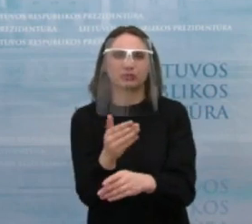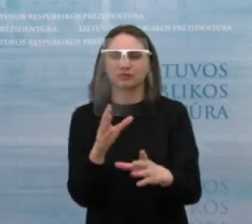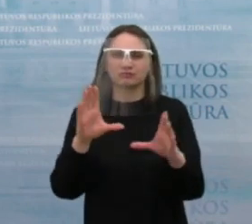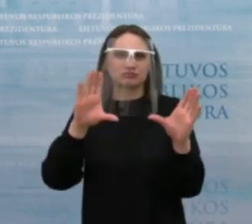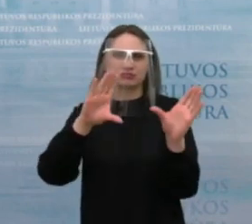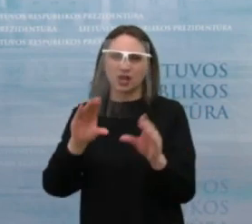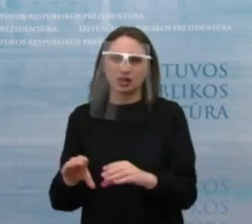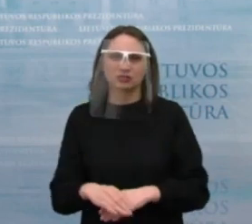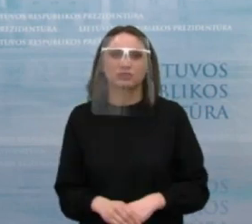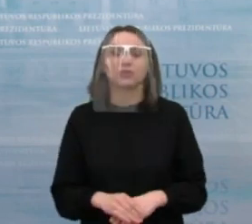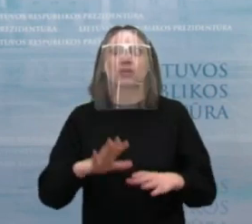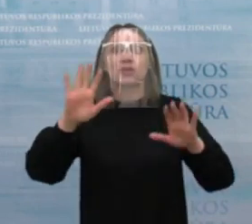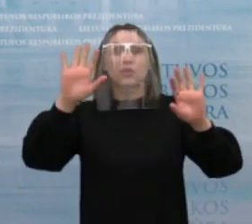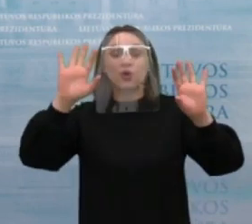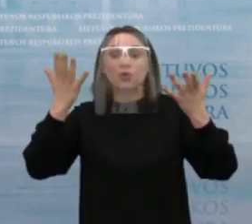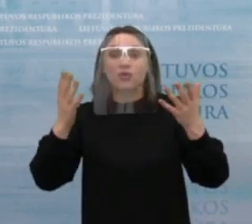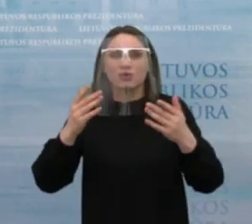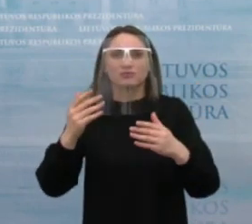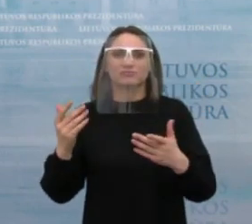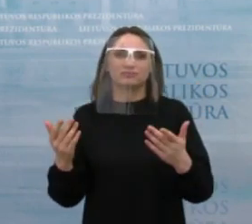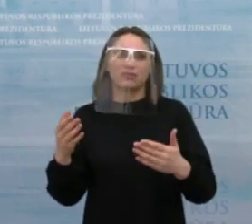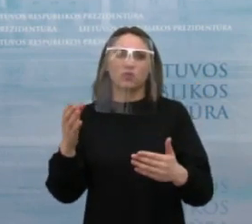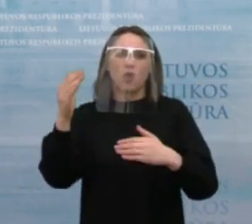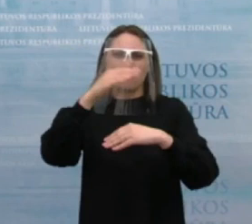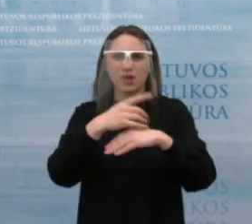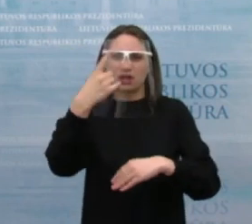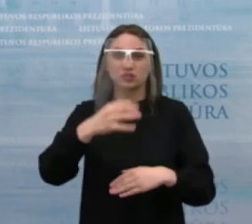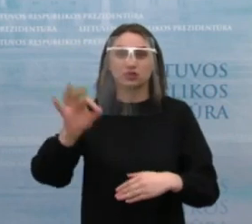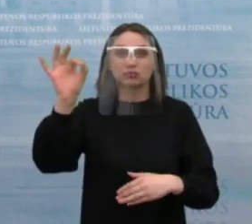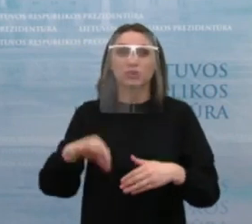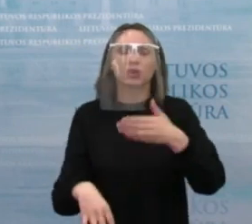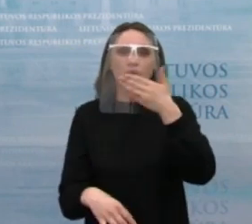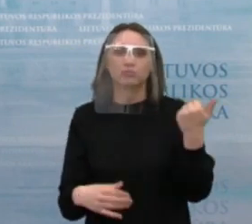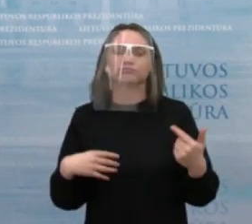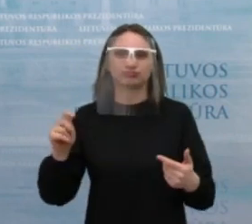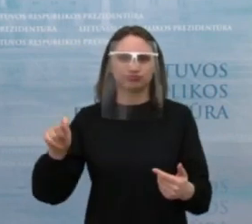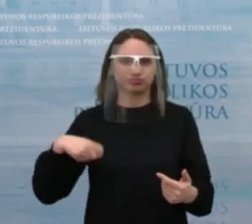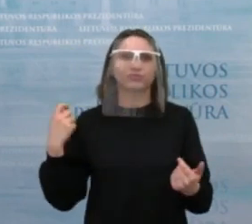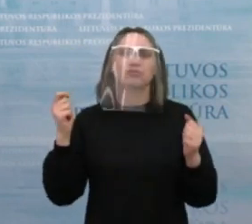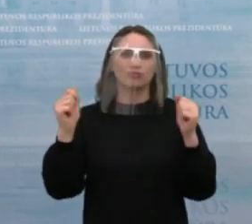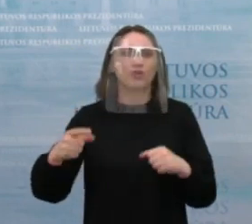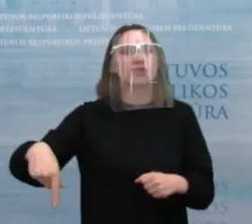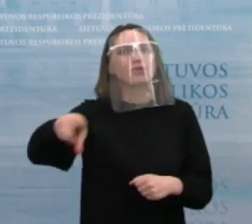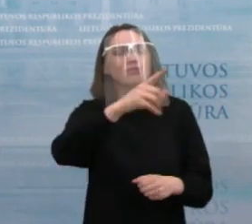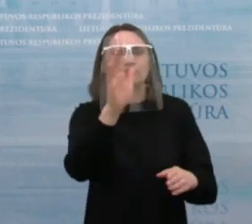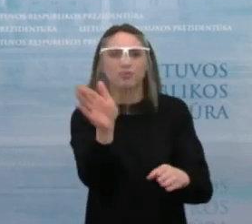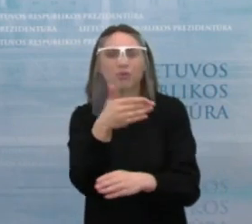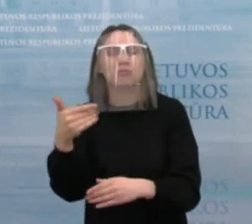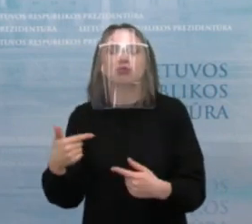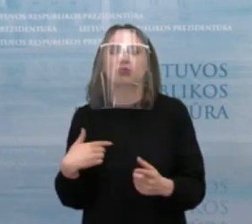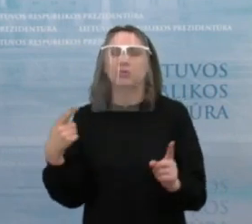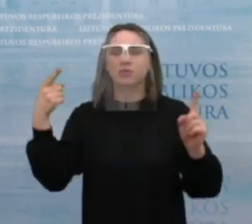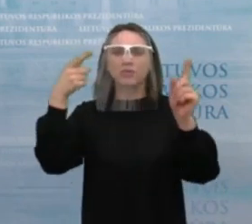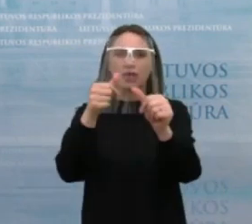ir neturėjus šito priemonių būtų didesni. Visos priemonės, kurios buvo taikomos, buvo siekiama išlaikyti kuo daugiau žmonių